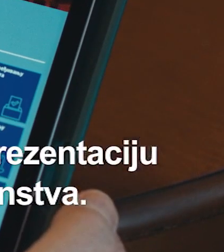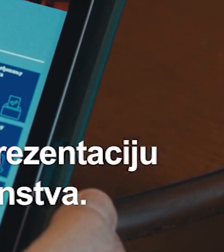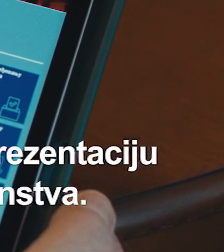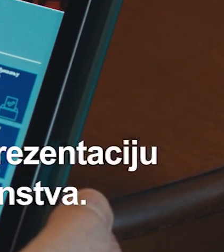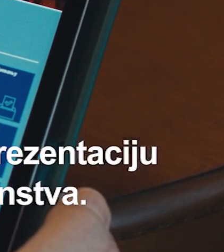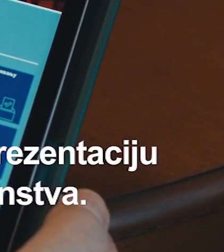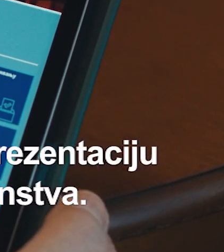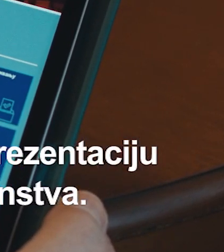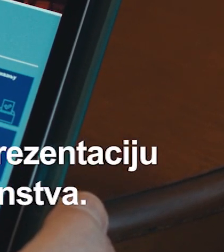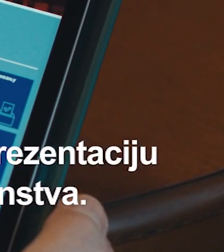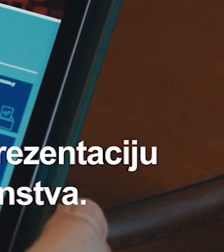glasovanja.